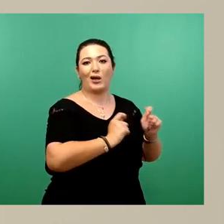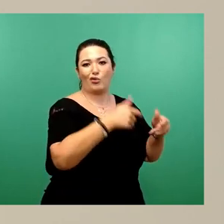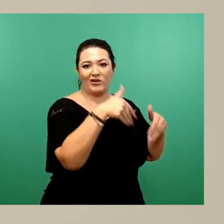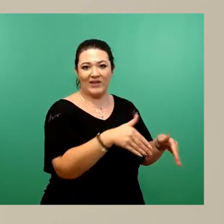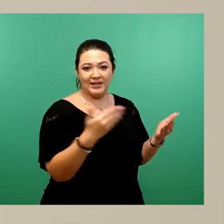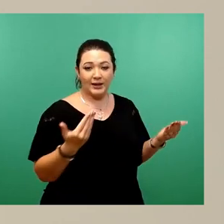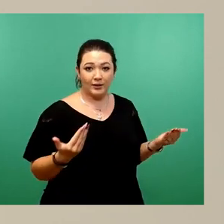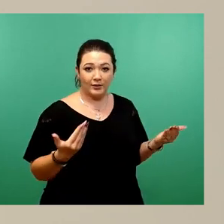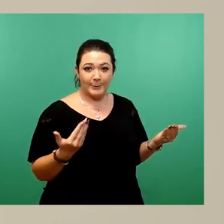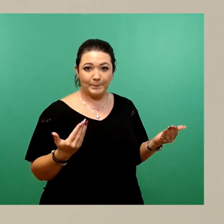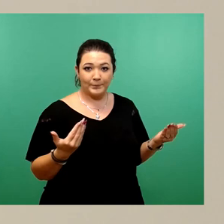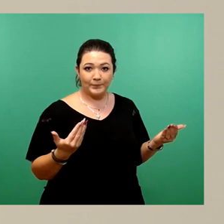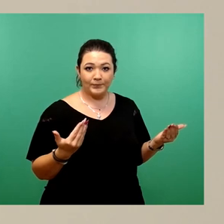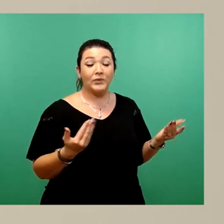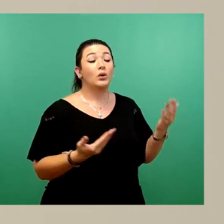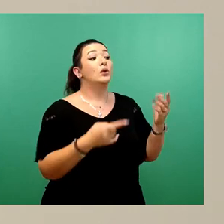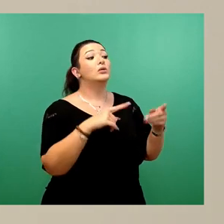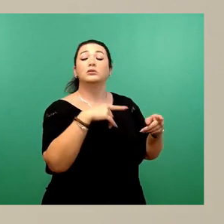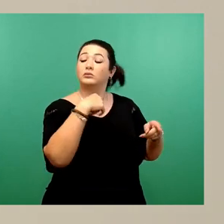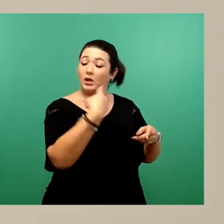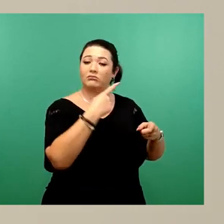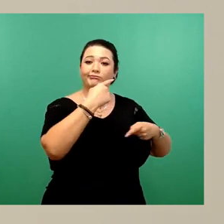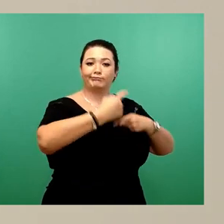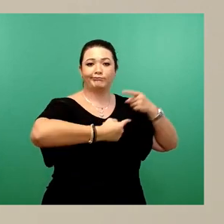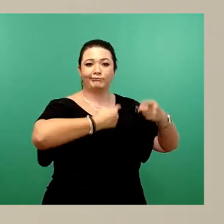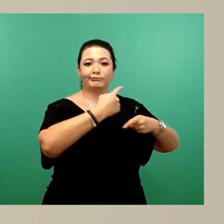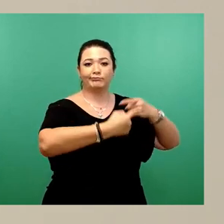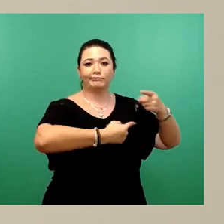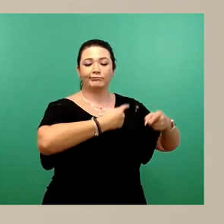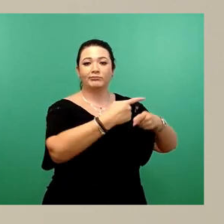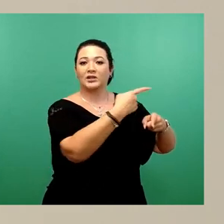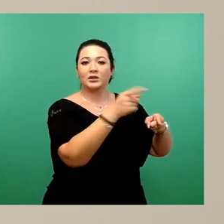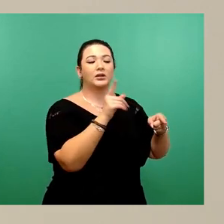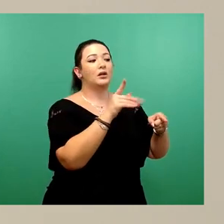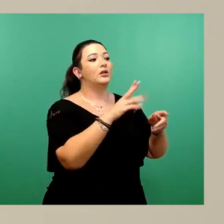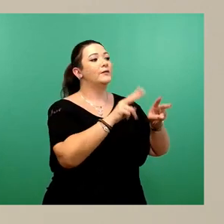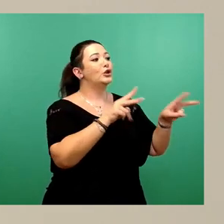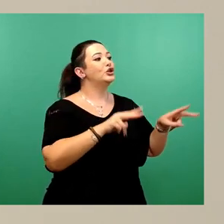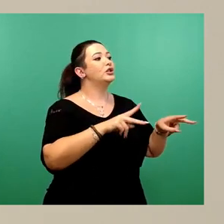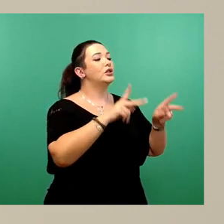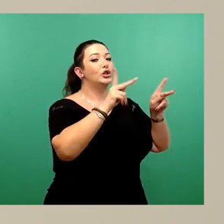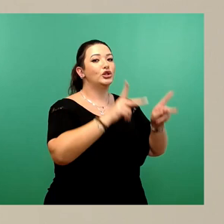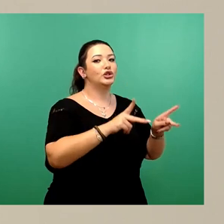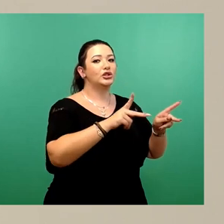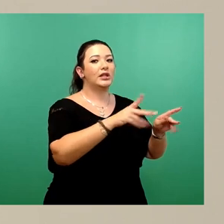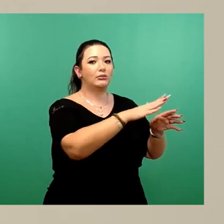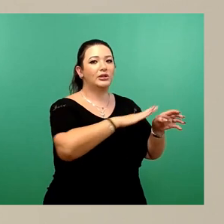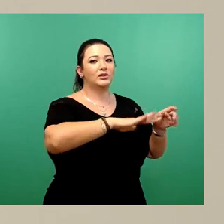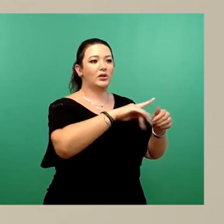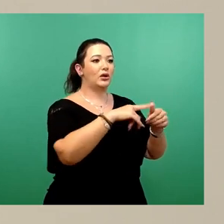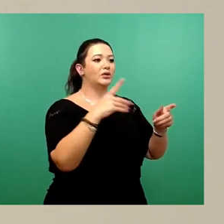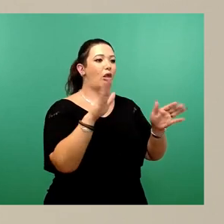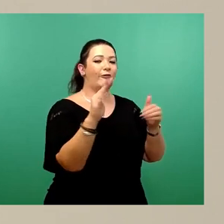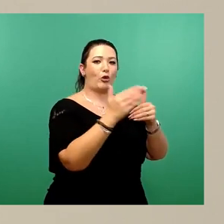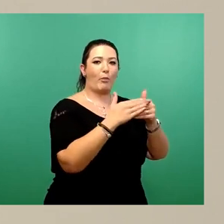an der auch im Verfahren dann Stadtratsfraktion, Stadtbezirksbeirat und Gestaltungskommission eingebunden waren und am